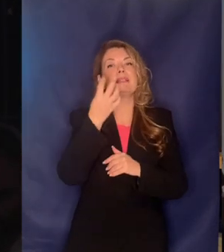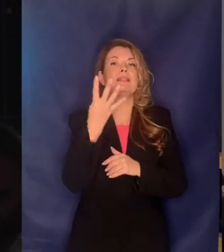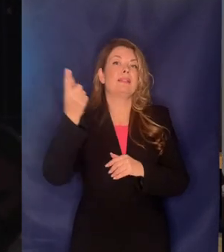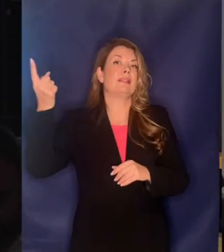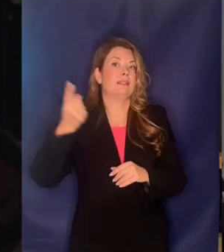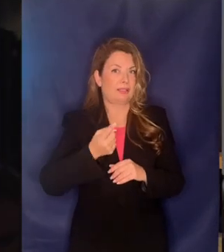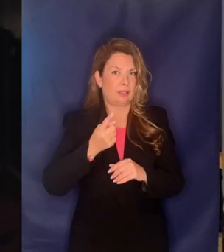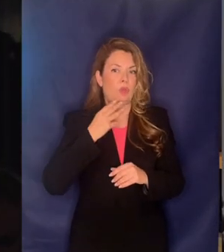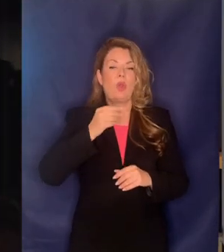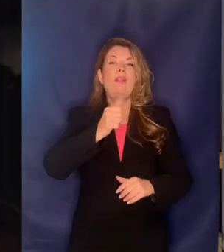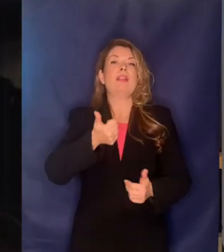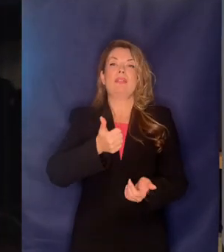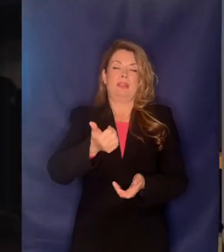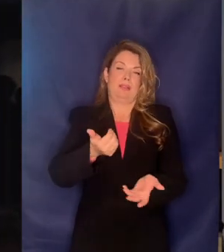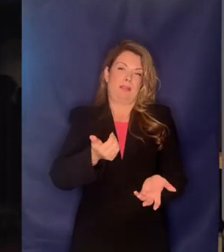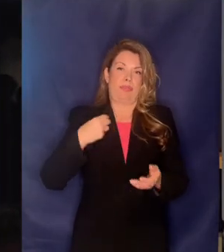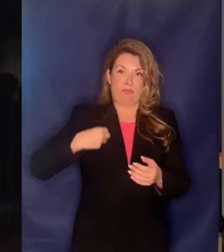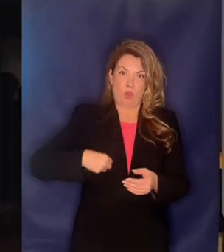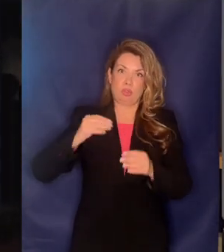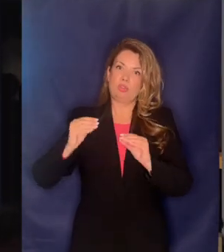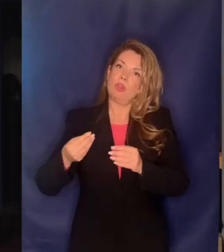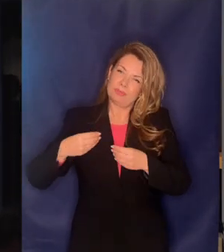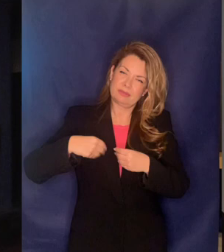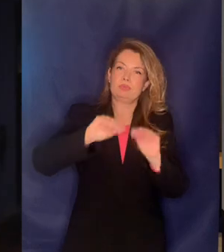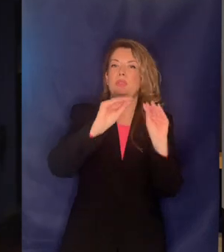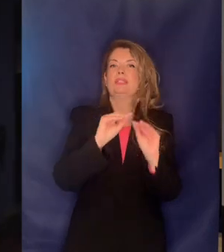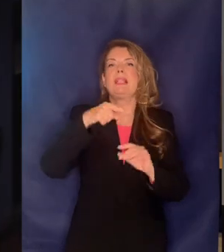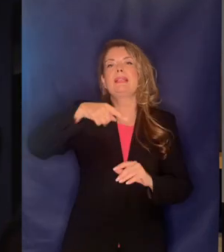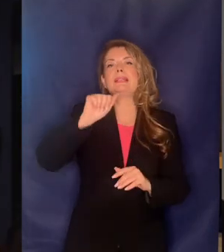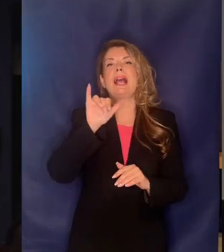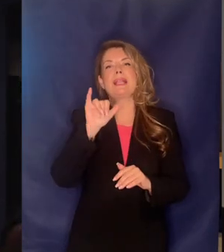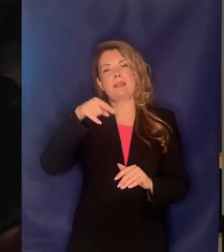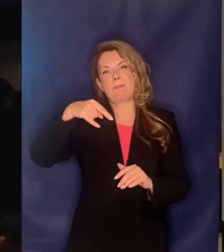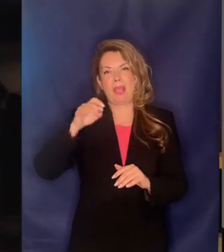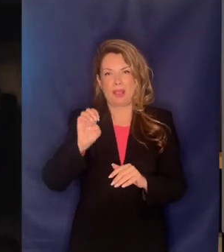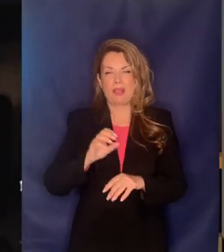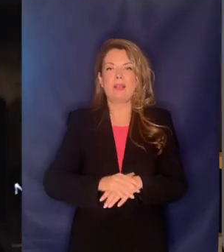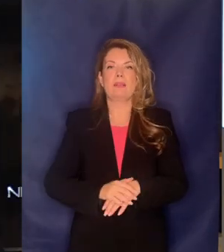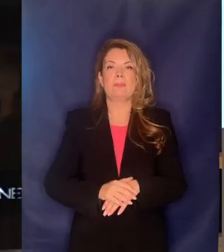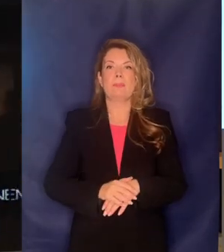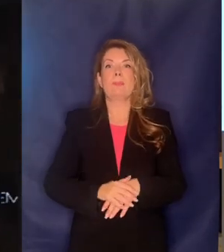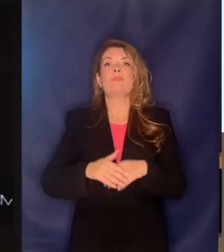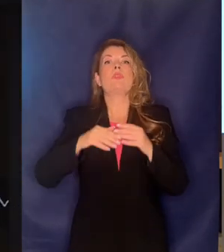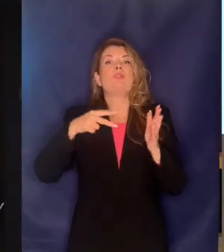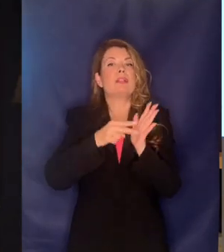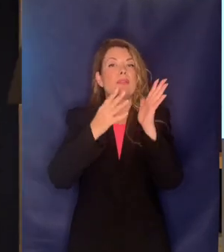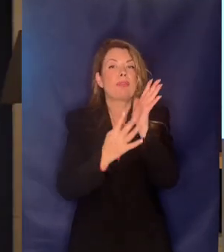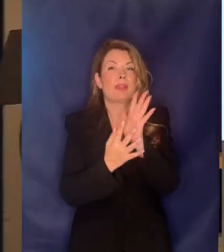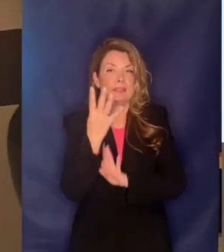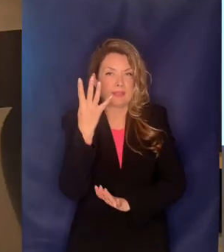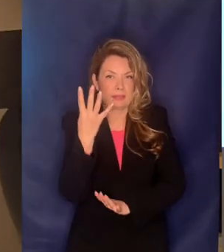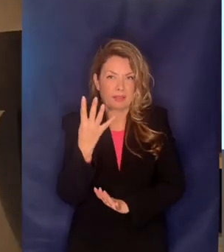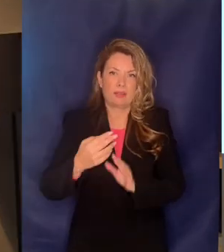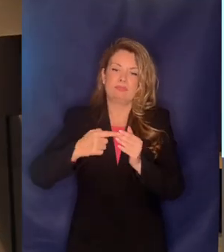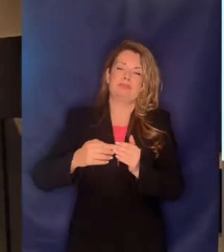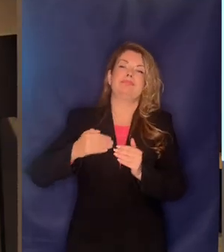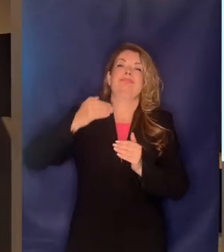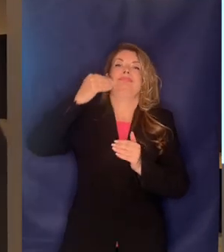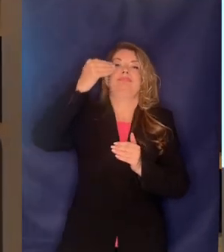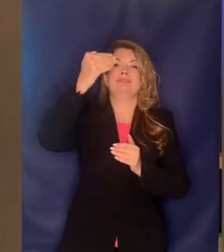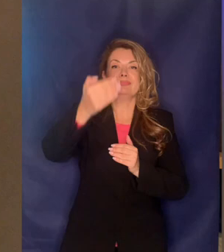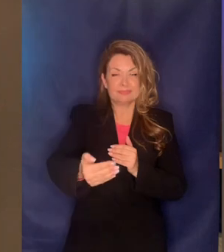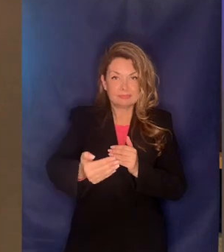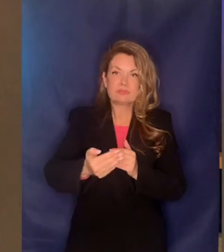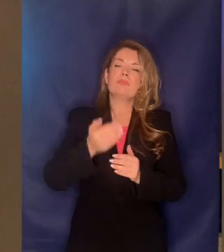από το δημόσιο στο ΤΑΙΠΕΔ το 2014 έρχεται η επόμενη